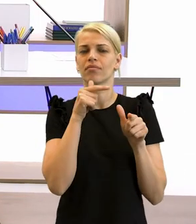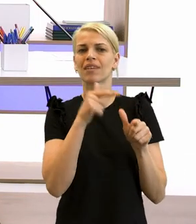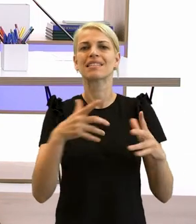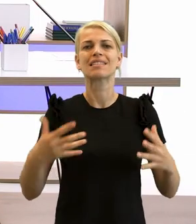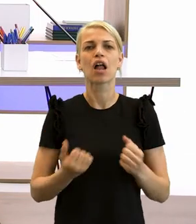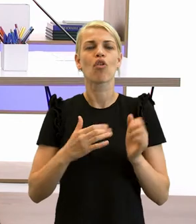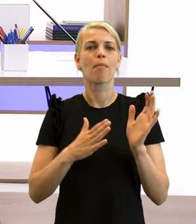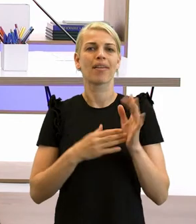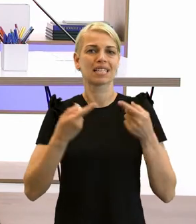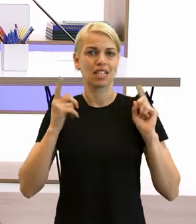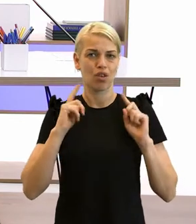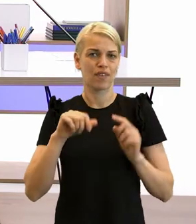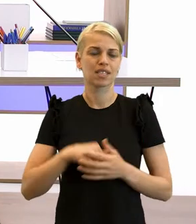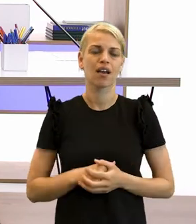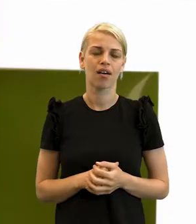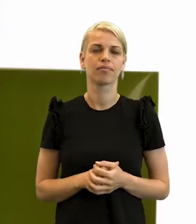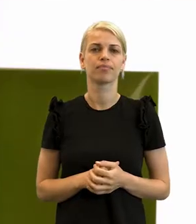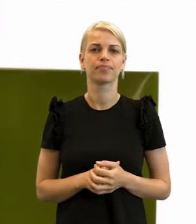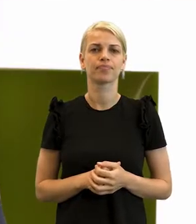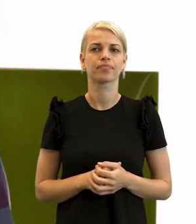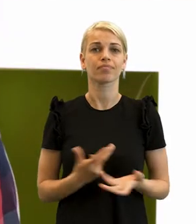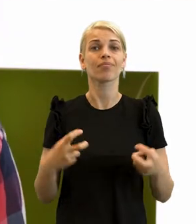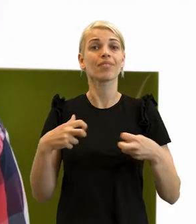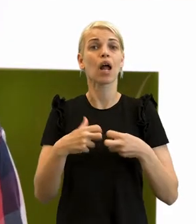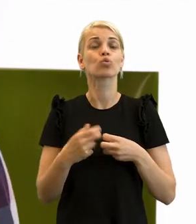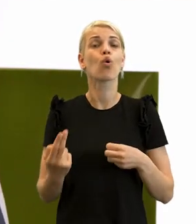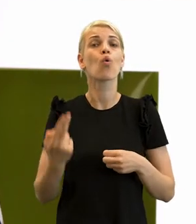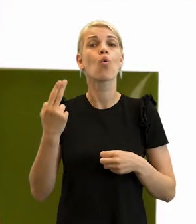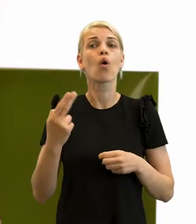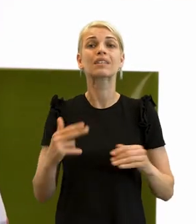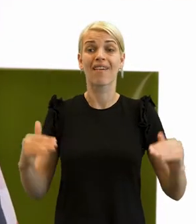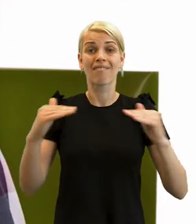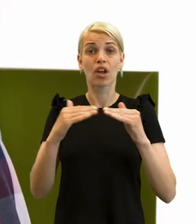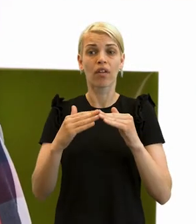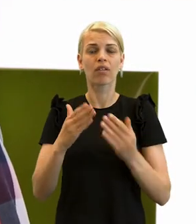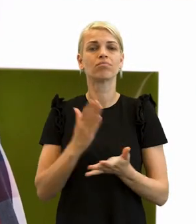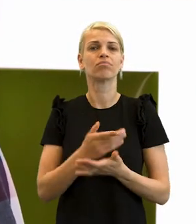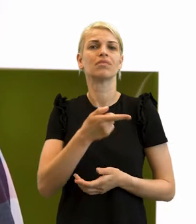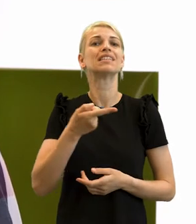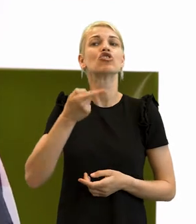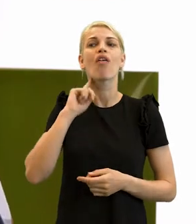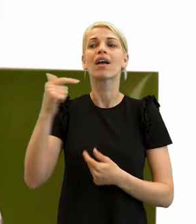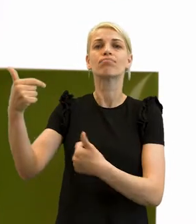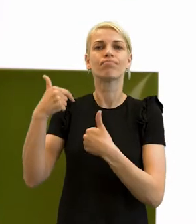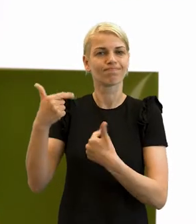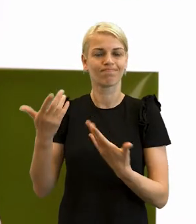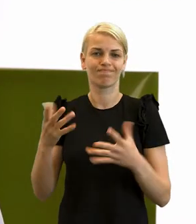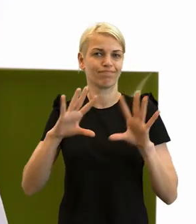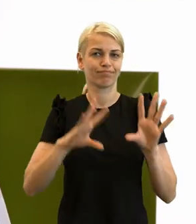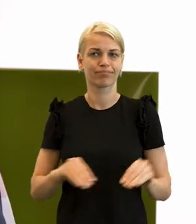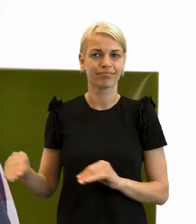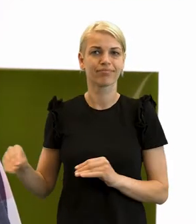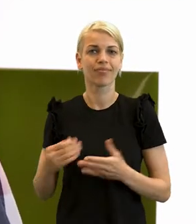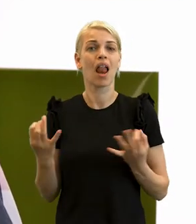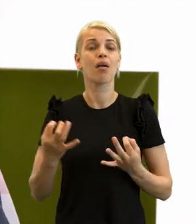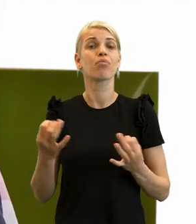založenie Matice Slovenskej. Rakúsko-Uhorským vyrovnaním však Slováci o túto oporu prišli, nakolko uhorské